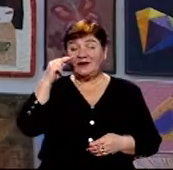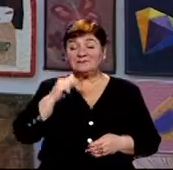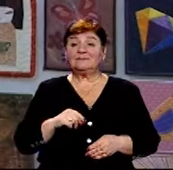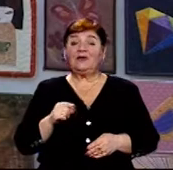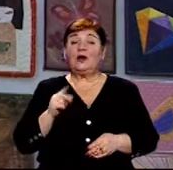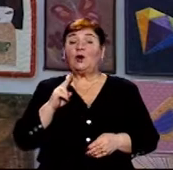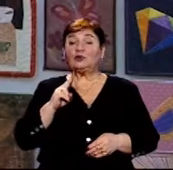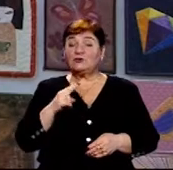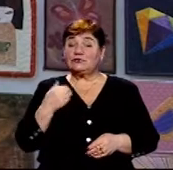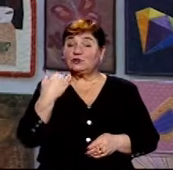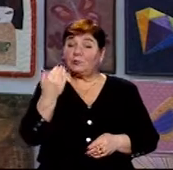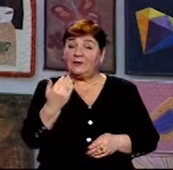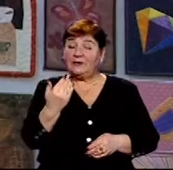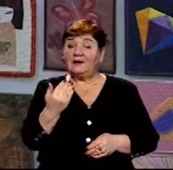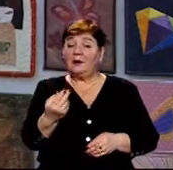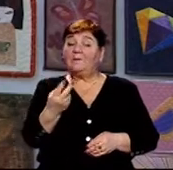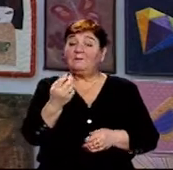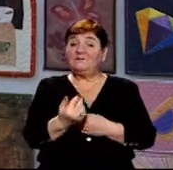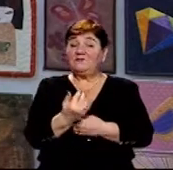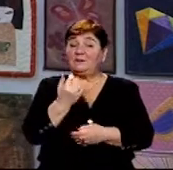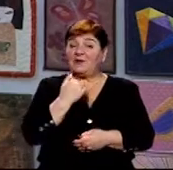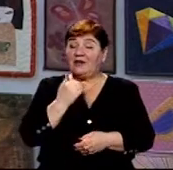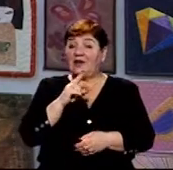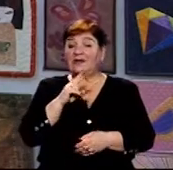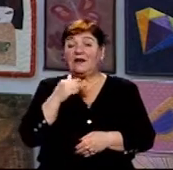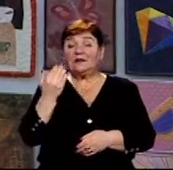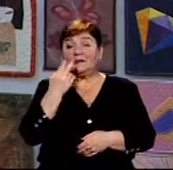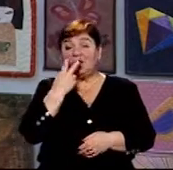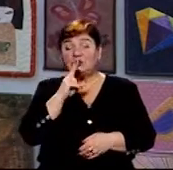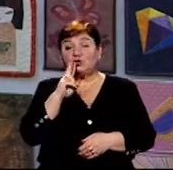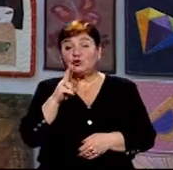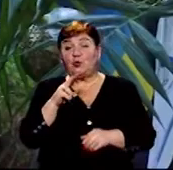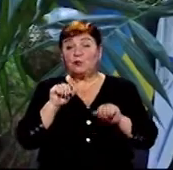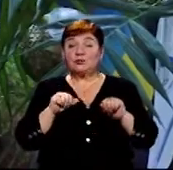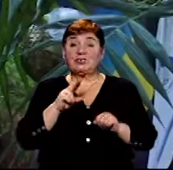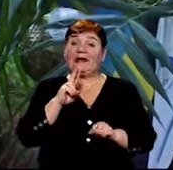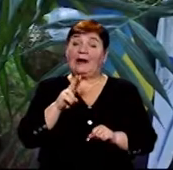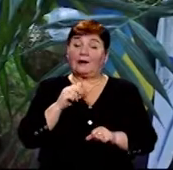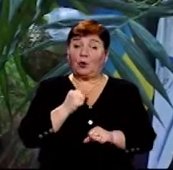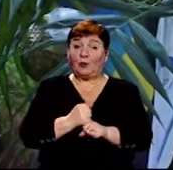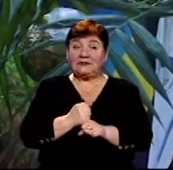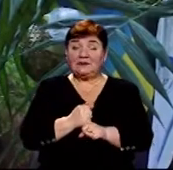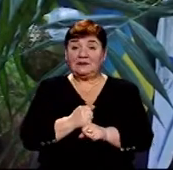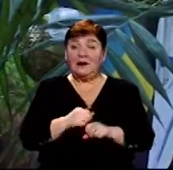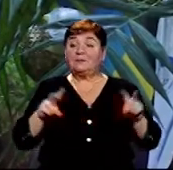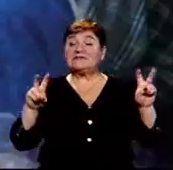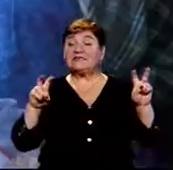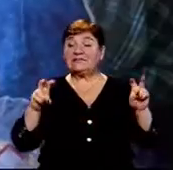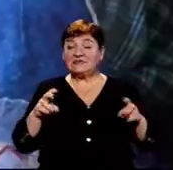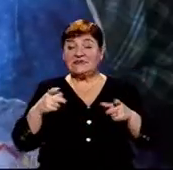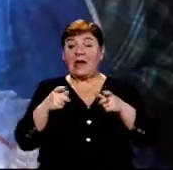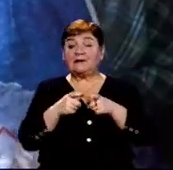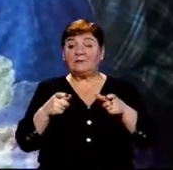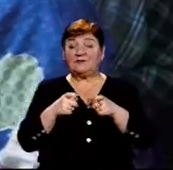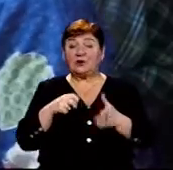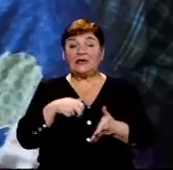Тобто тобі присилає, ти бачиш, хто що і може, хто що робить, хто як це робить». Презентацію клаптикових листівок в Ужгороді